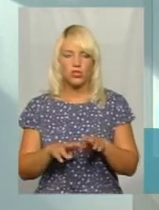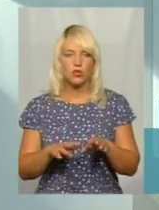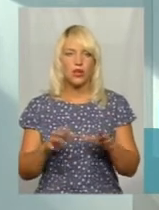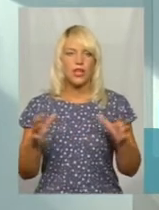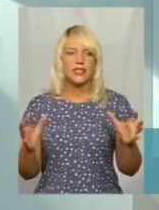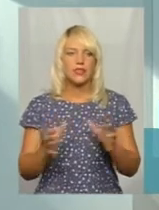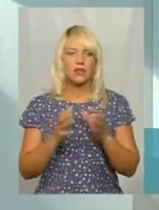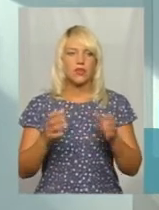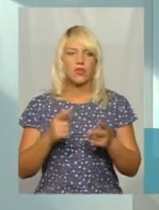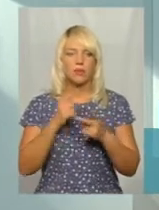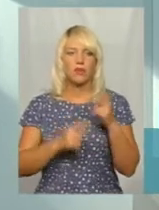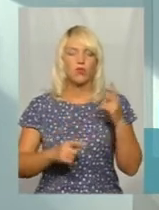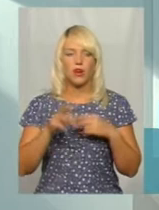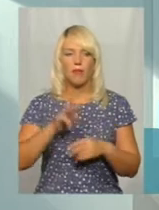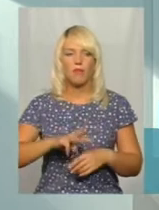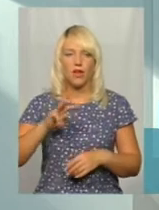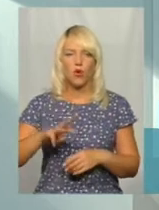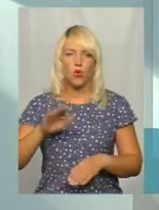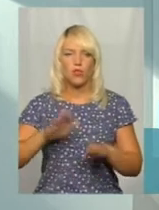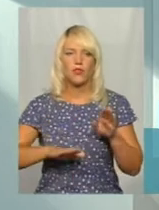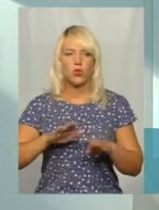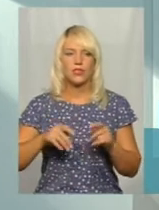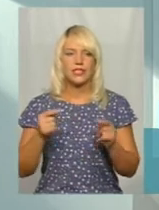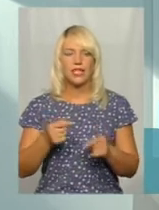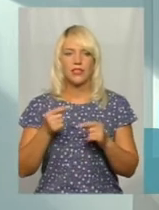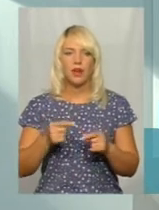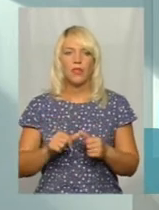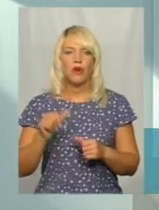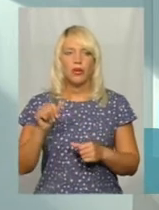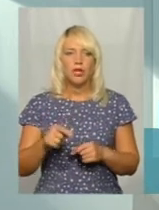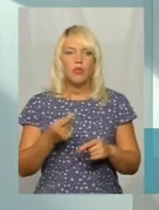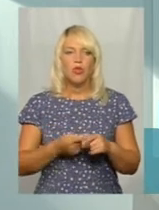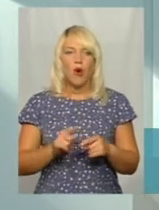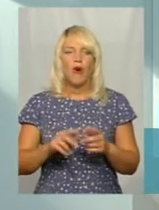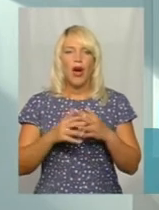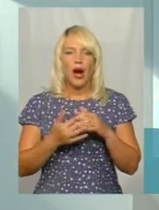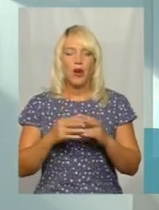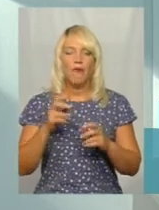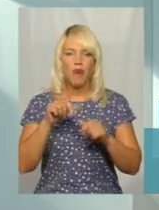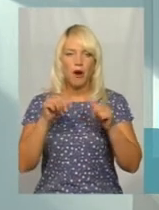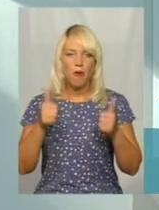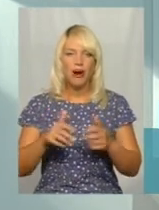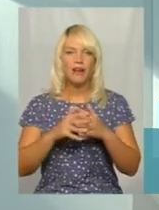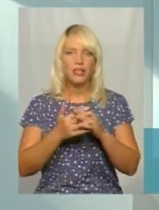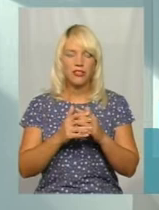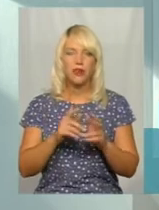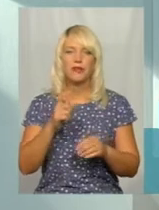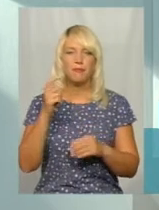півтора мільйона тонн зерна одночасного. Крім того, в агроформуваннях, в сельгоспідприємствах